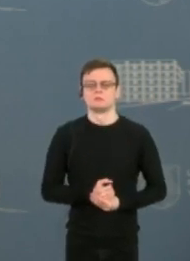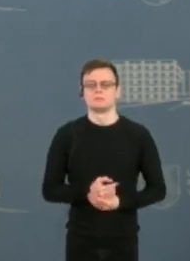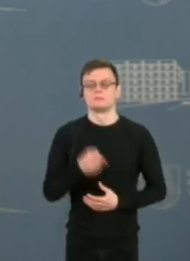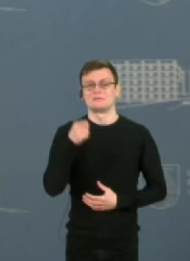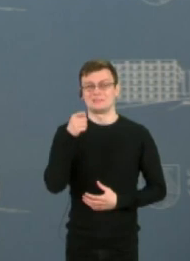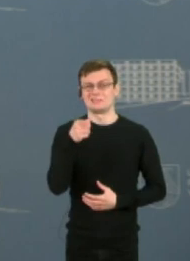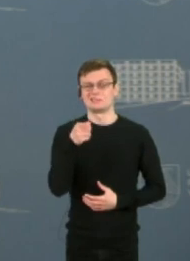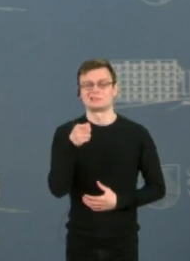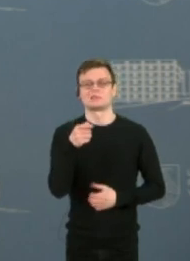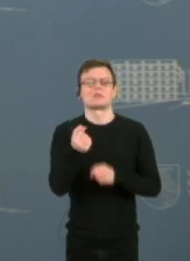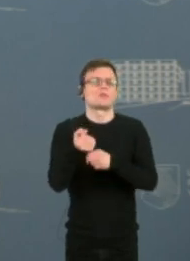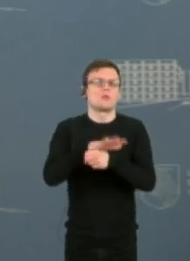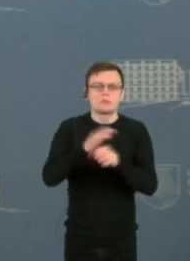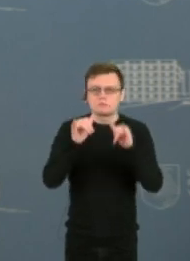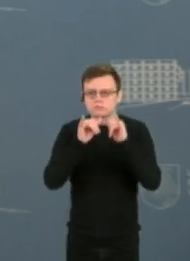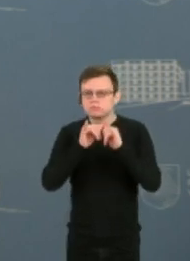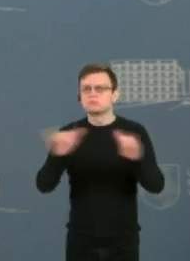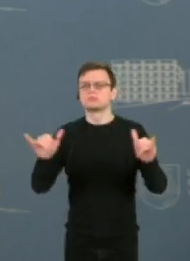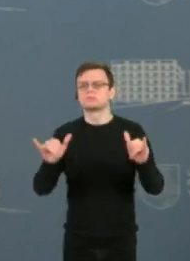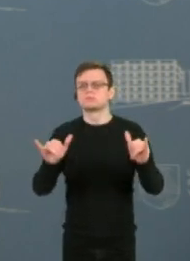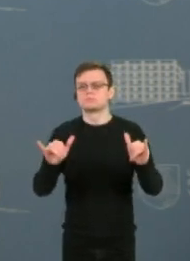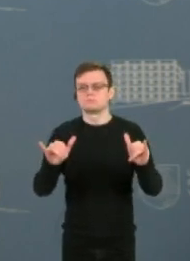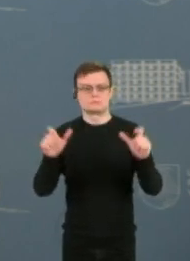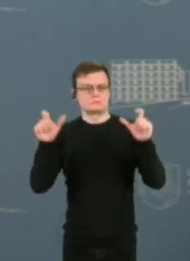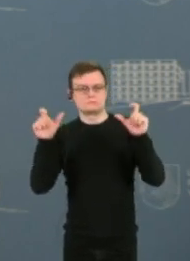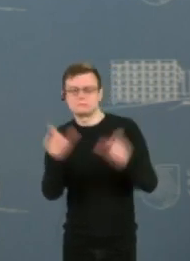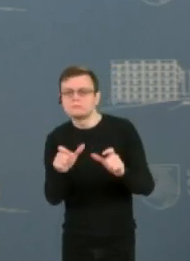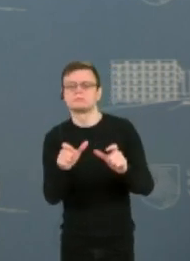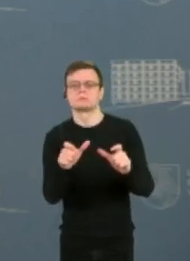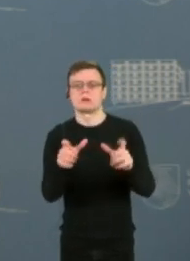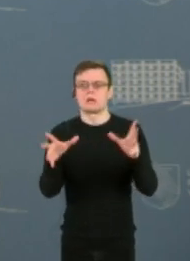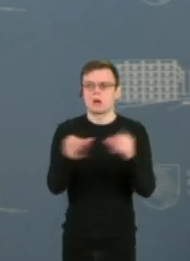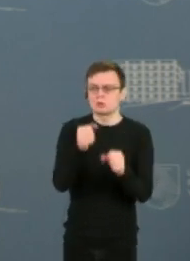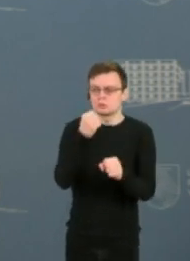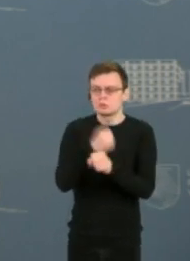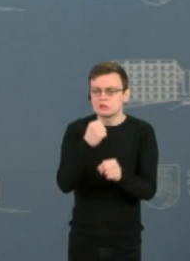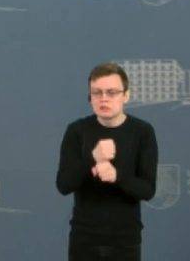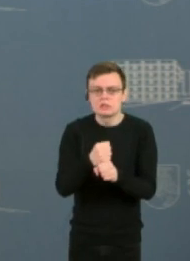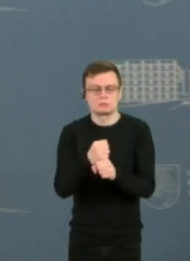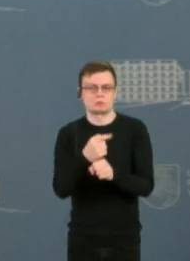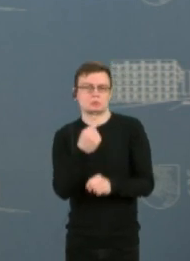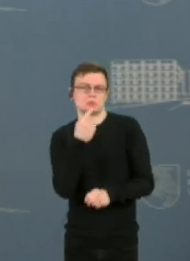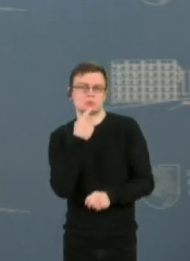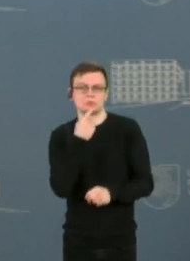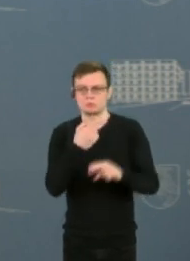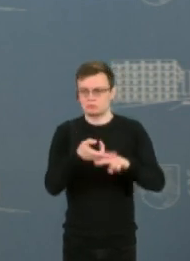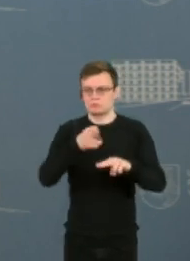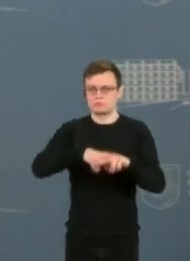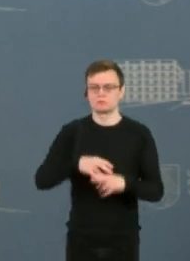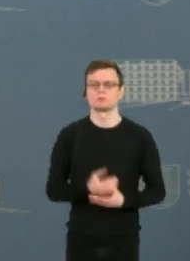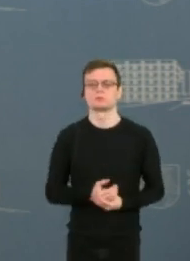veiksnys, kuris apriboja bendradarbiavimo galimybės, apriboja